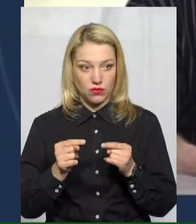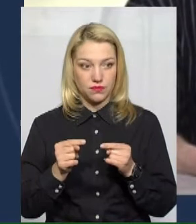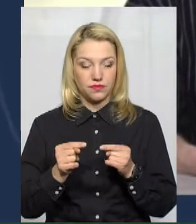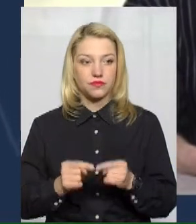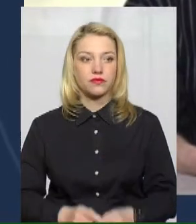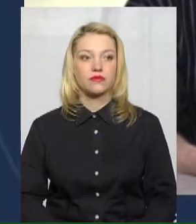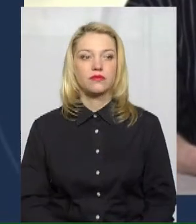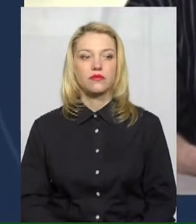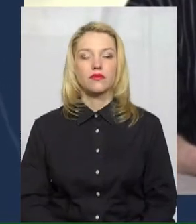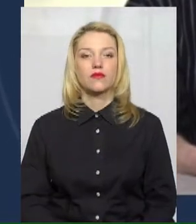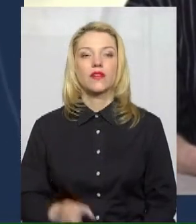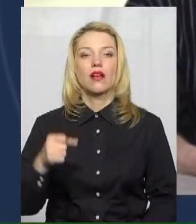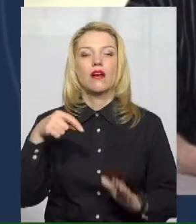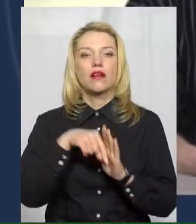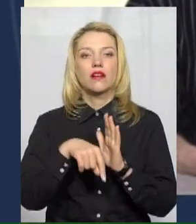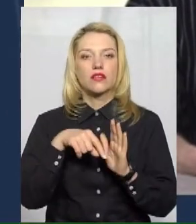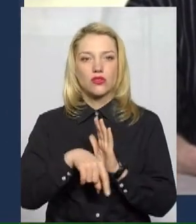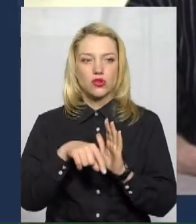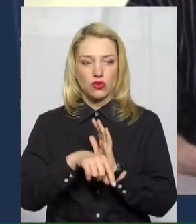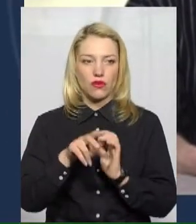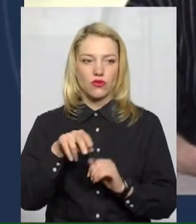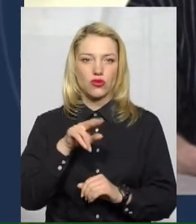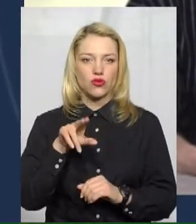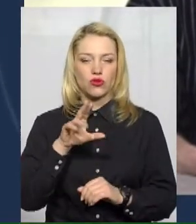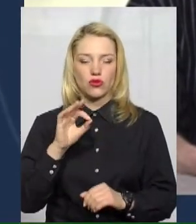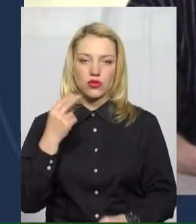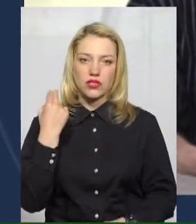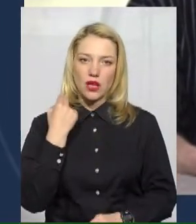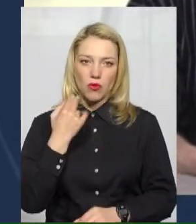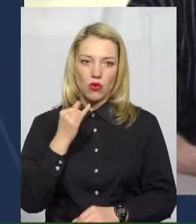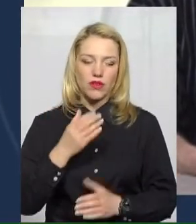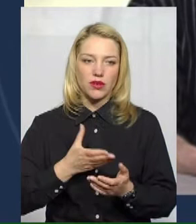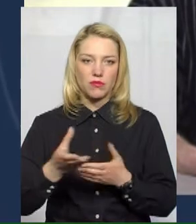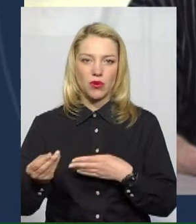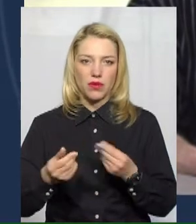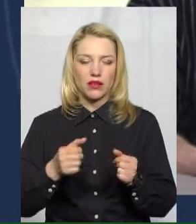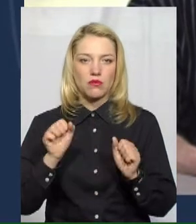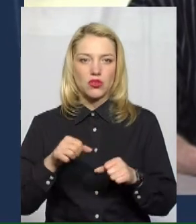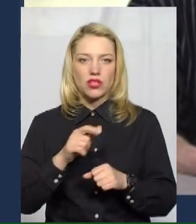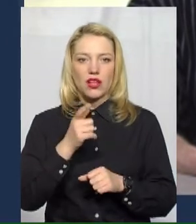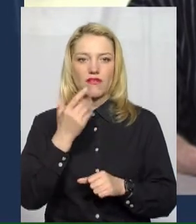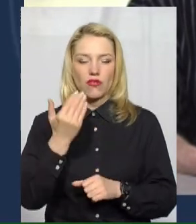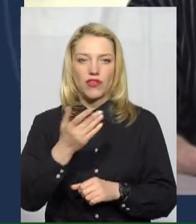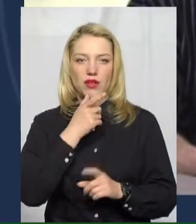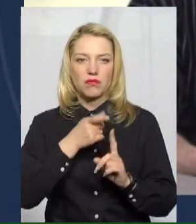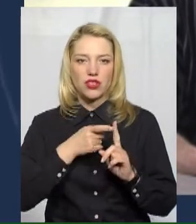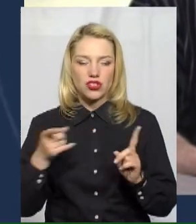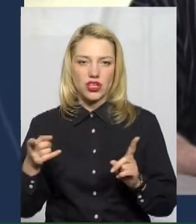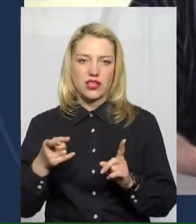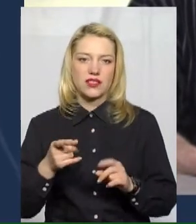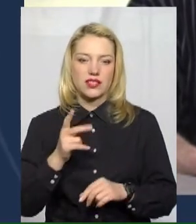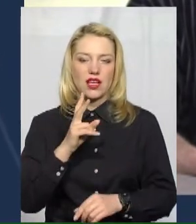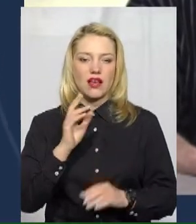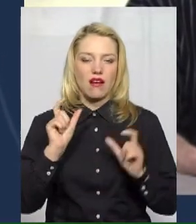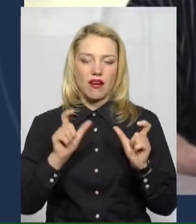А стосовно заборгованості і проплат, можливо під час карантину ви помітили пожвавлення проплат через особистий